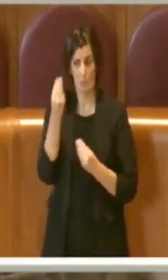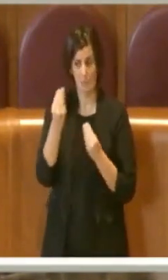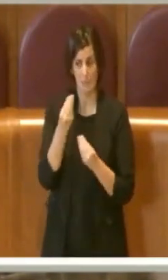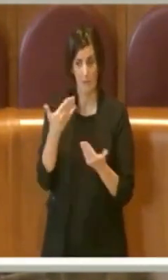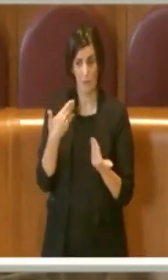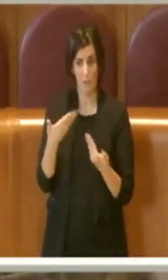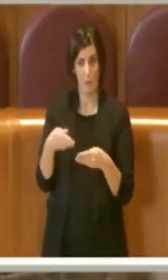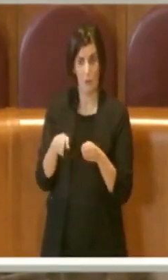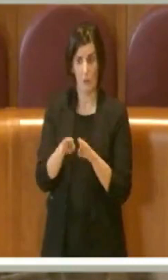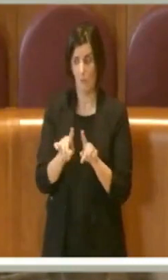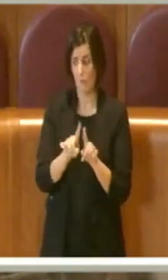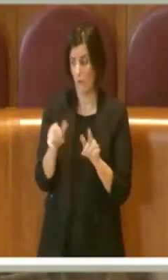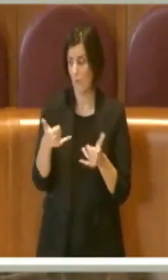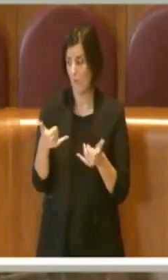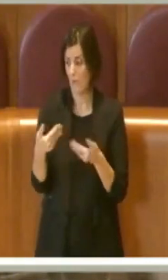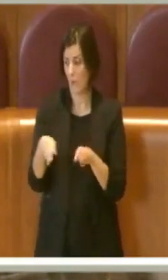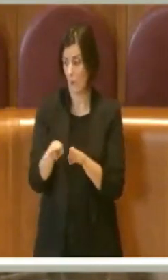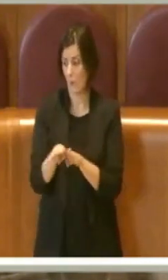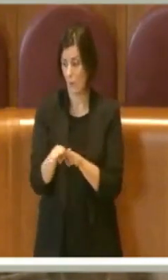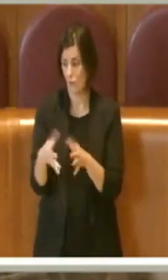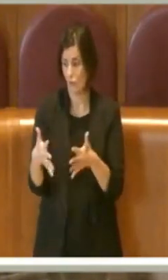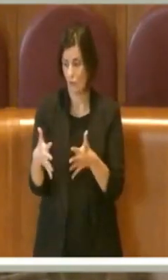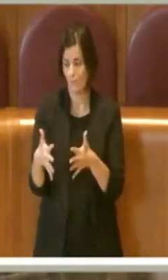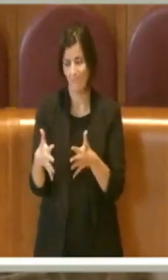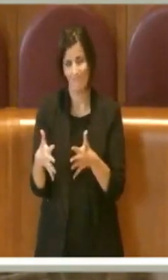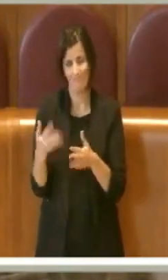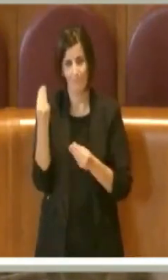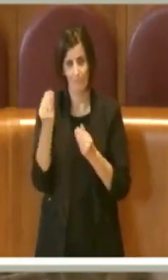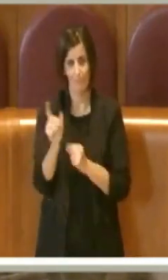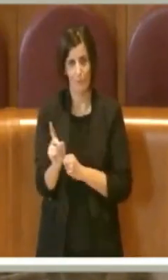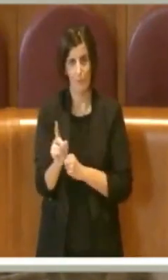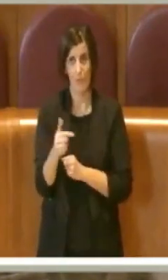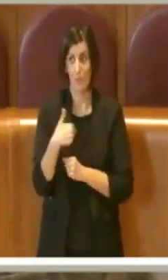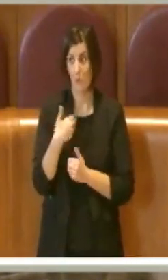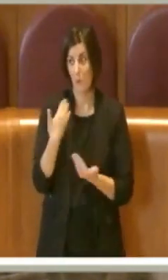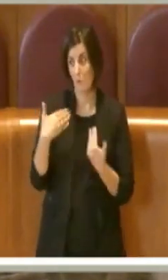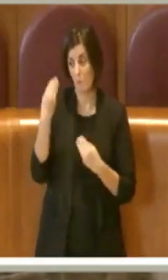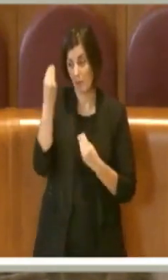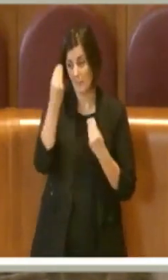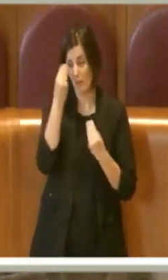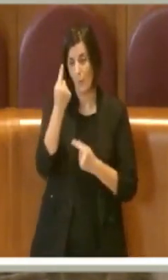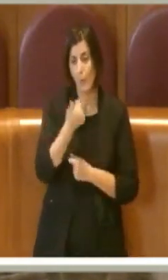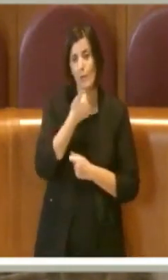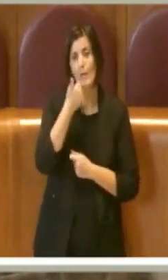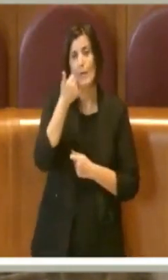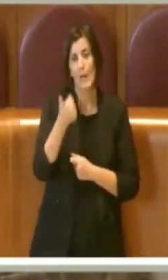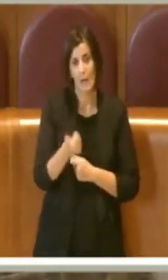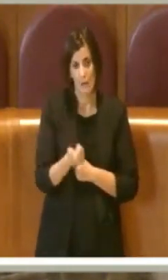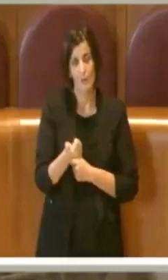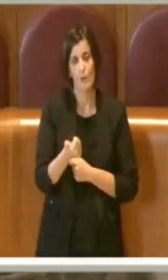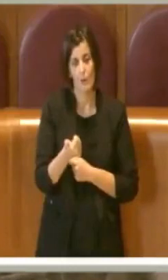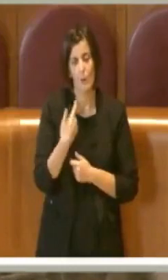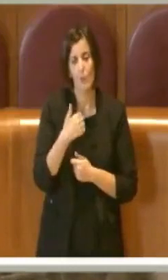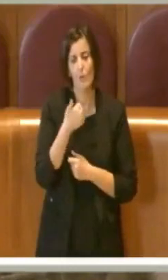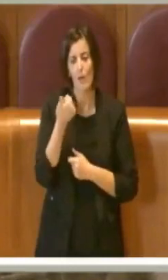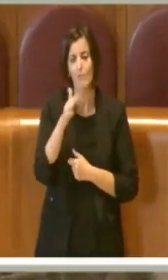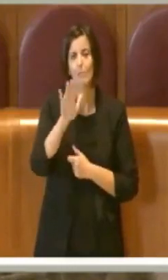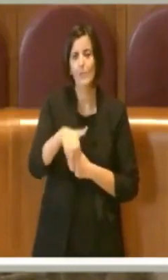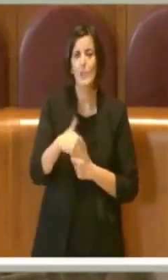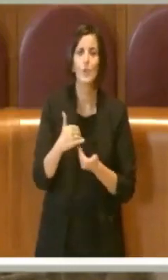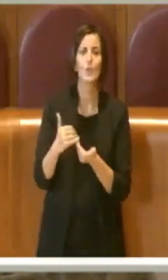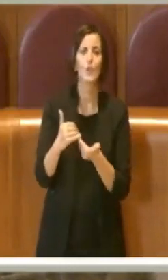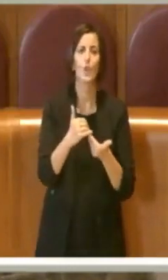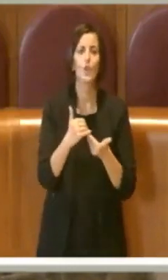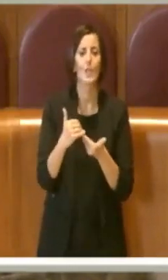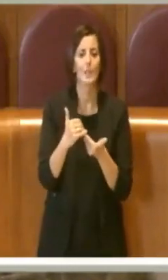entro Natale. Noi prevedevamo un anno e un anno prendendo una società che